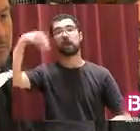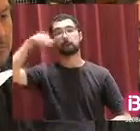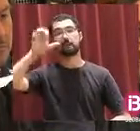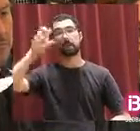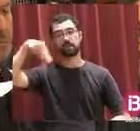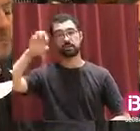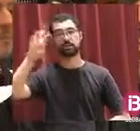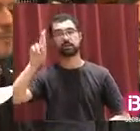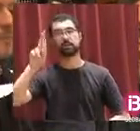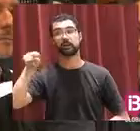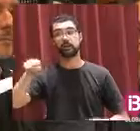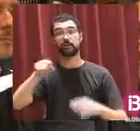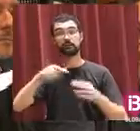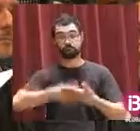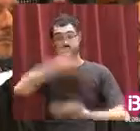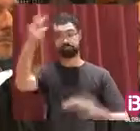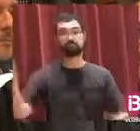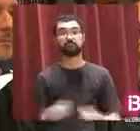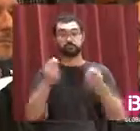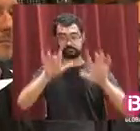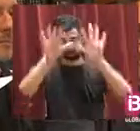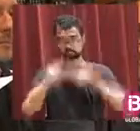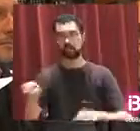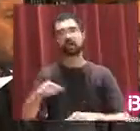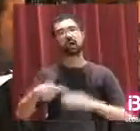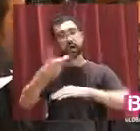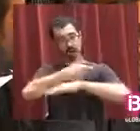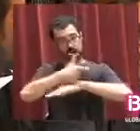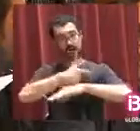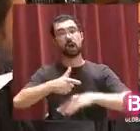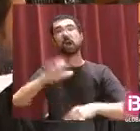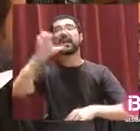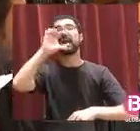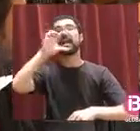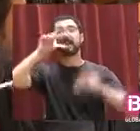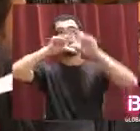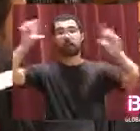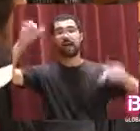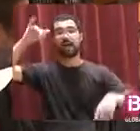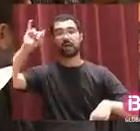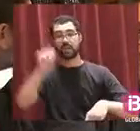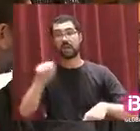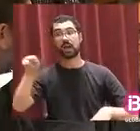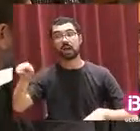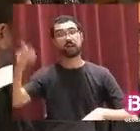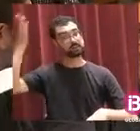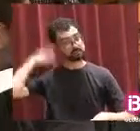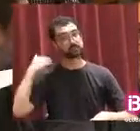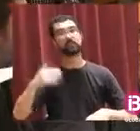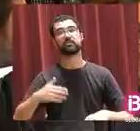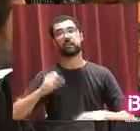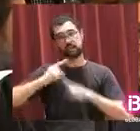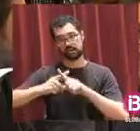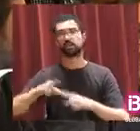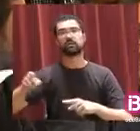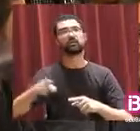comunicació, en aquell temps gerent de Maia, recriminava a la conselleria, encapçalada pel senyor Company,